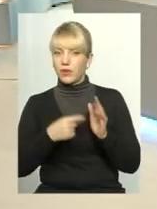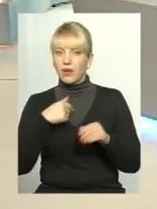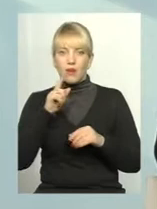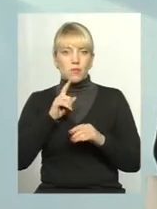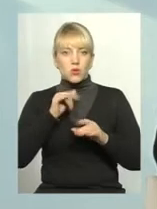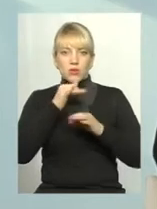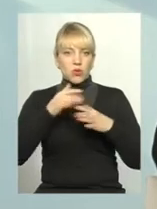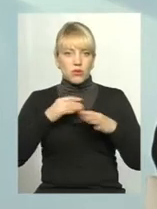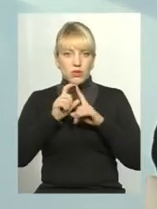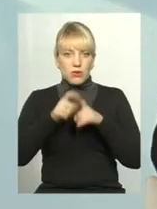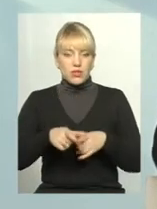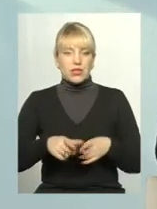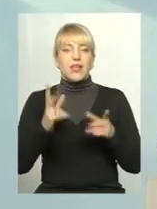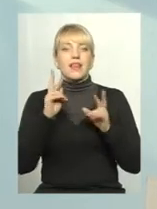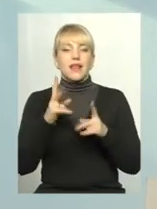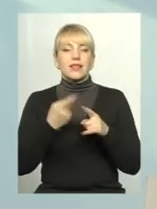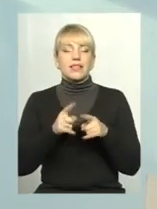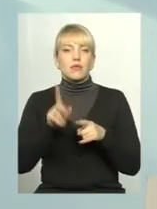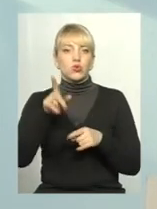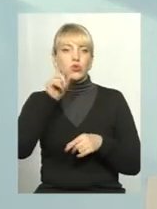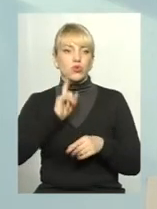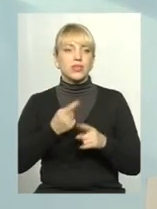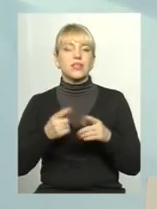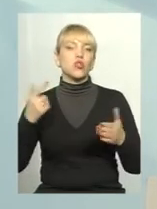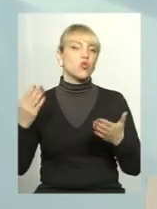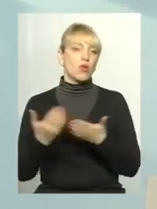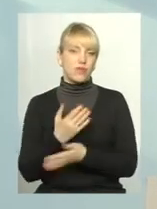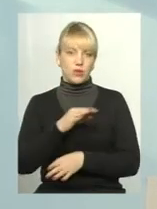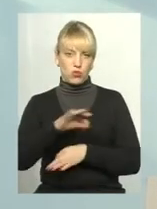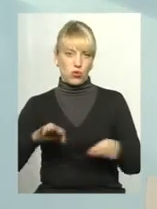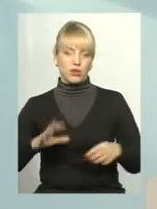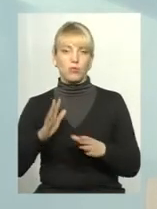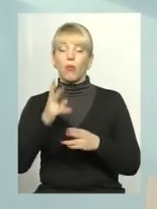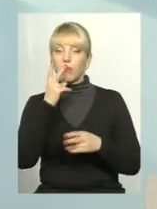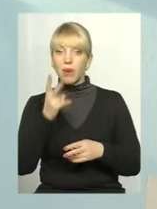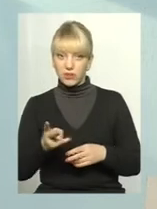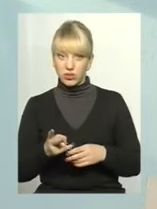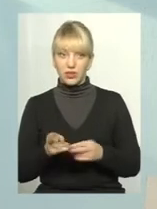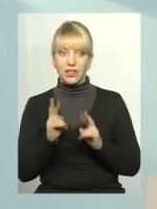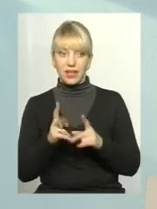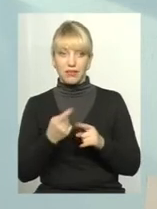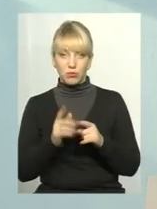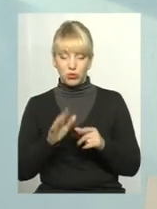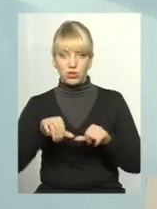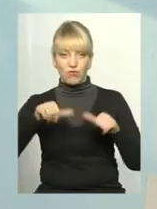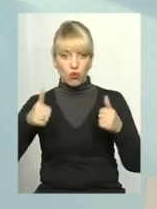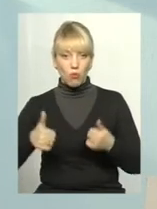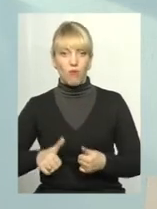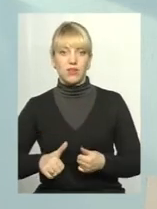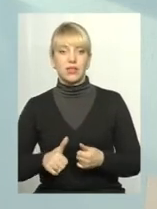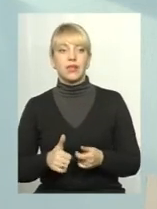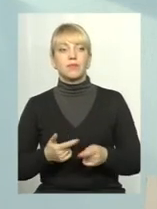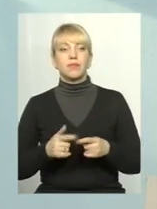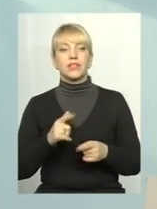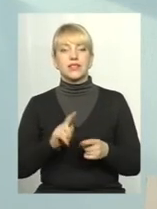вам сказати, наскільки це буде зручно, тому що це теж новий проєкт. Ми будемо бачити, як він буде сформований. Під